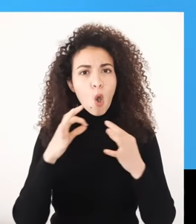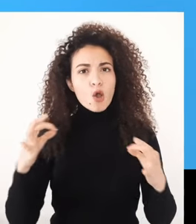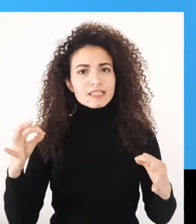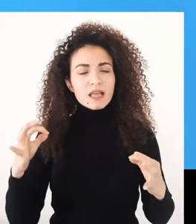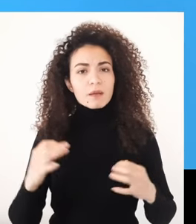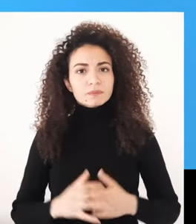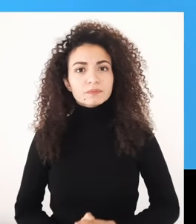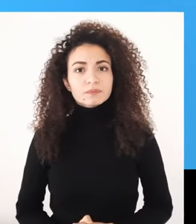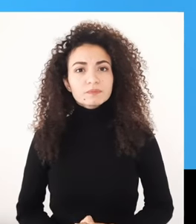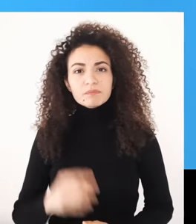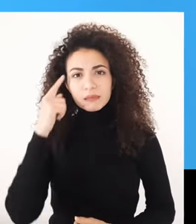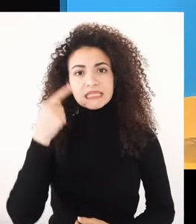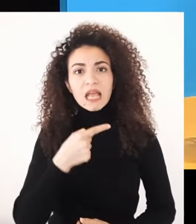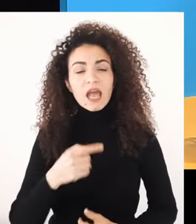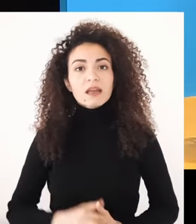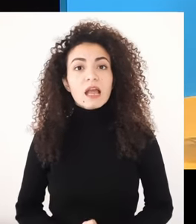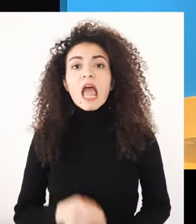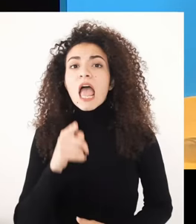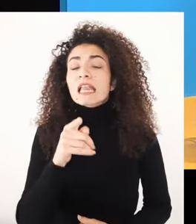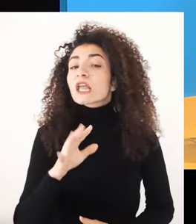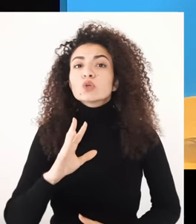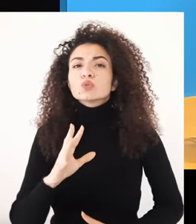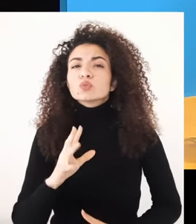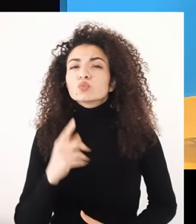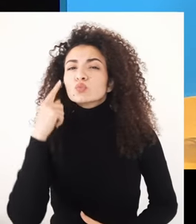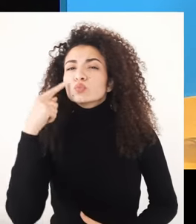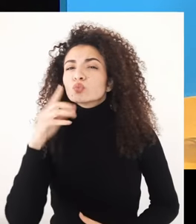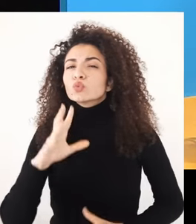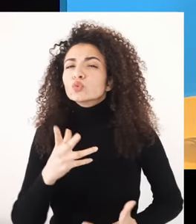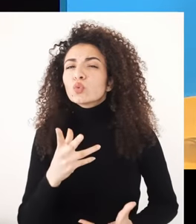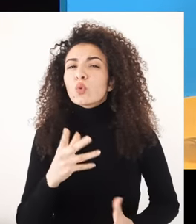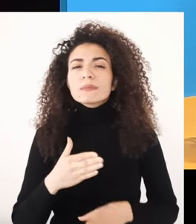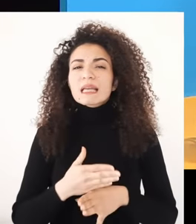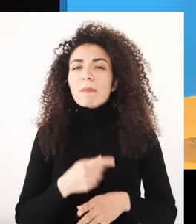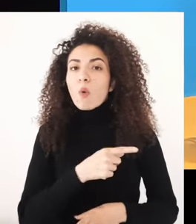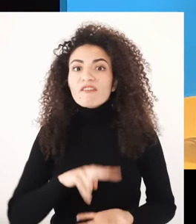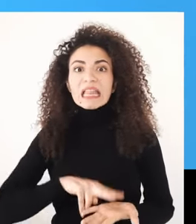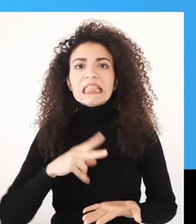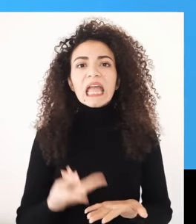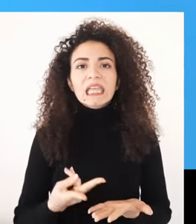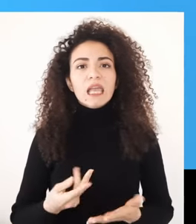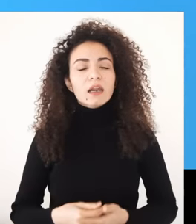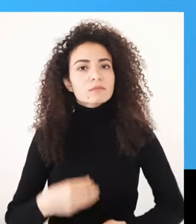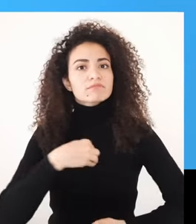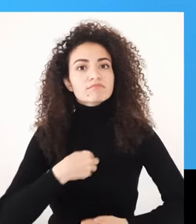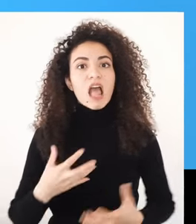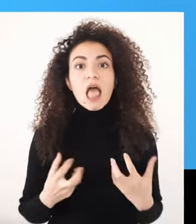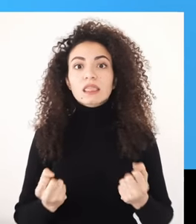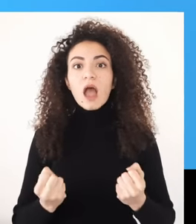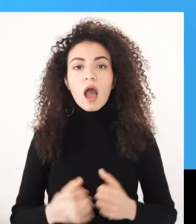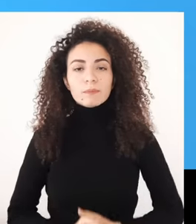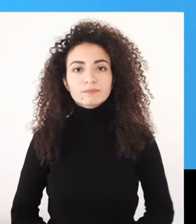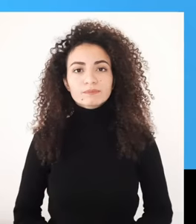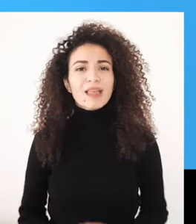وقصة صهرة راس السنة برأيكم شو الأمر اللي صار وعملها التغيير؟ من الصعب إنه نعرف